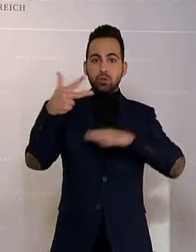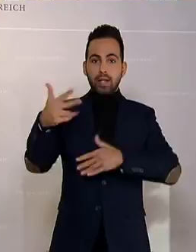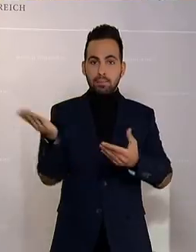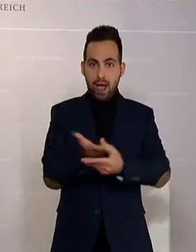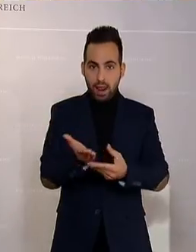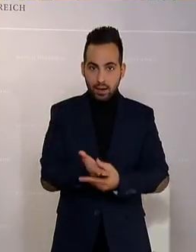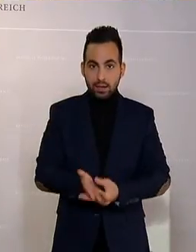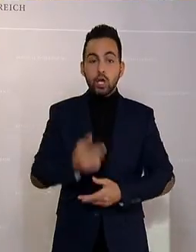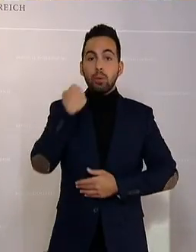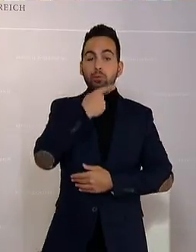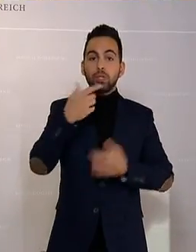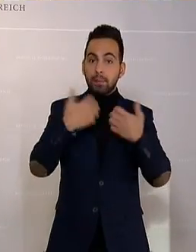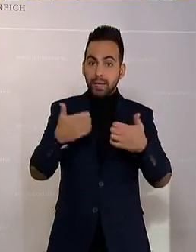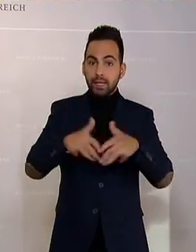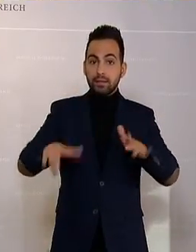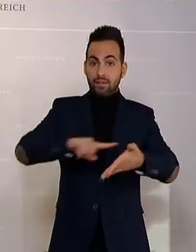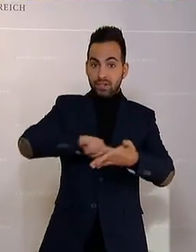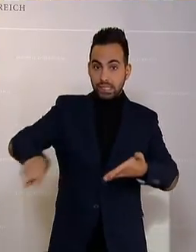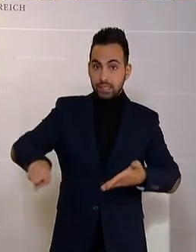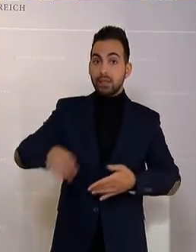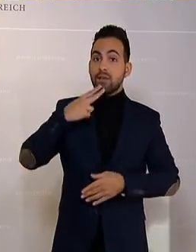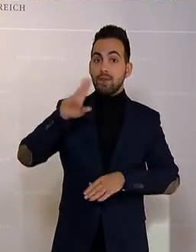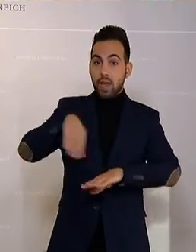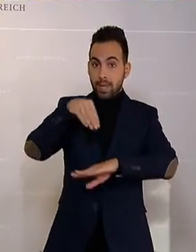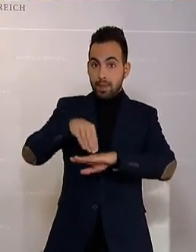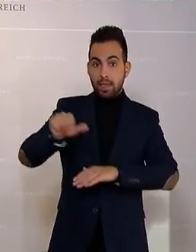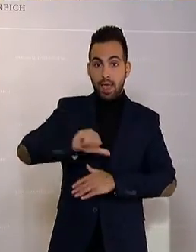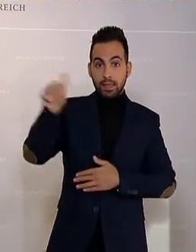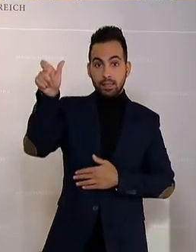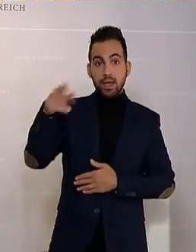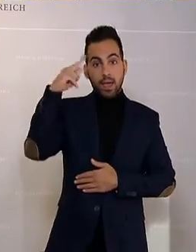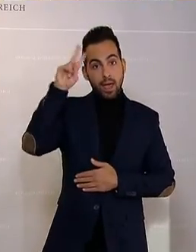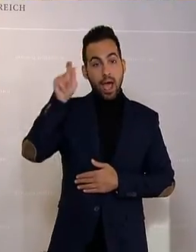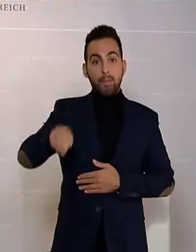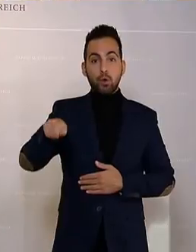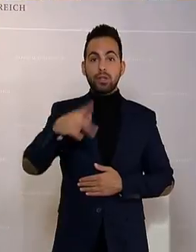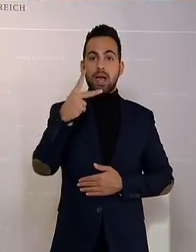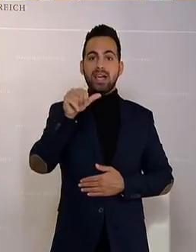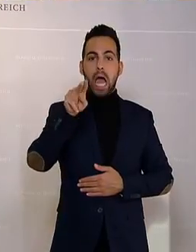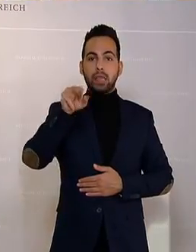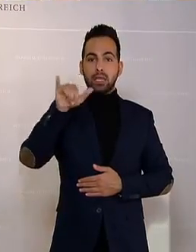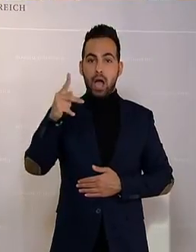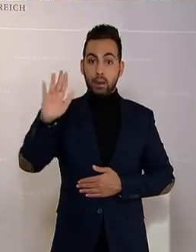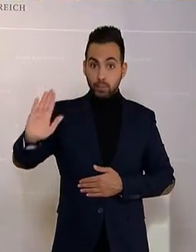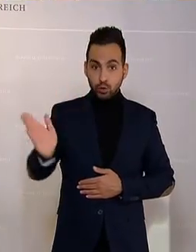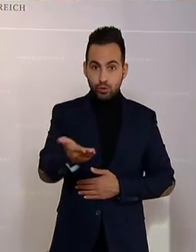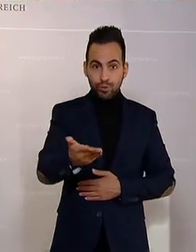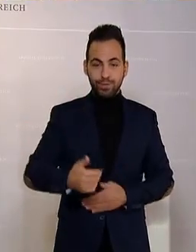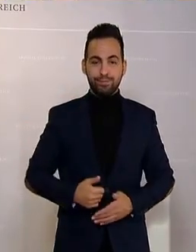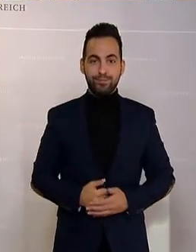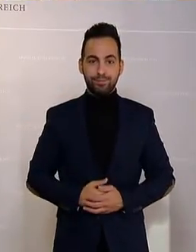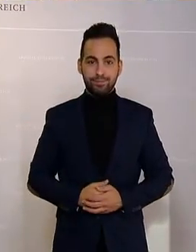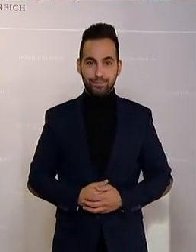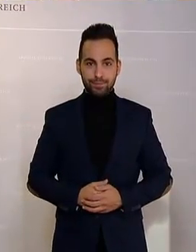telefonische Gesundheitsberatung unter der Rufnummer 1450 oder für sogenannte Barackenspitäler oder diverse